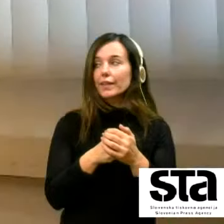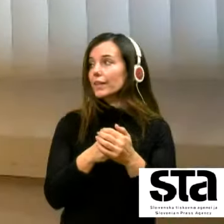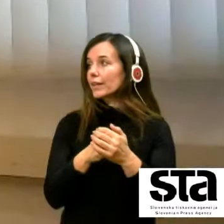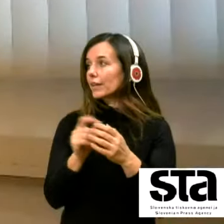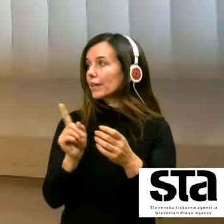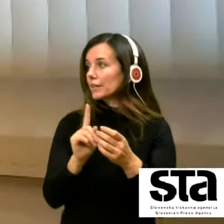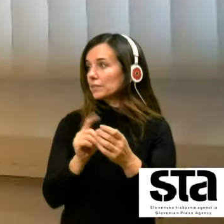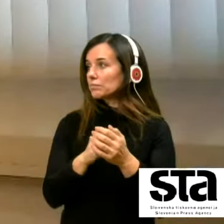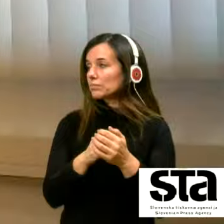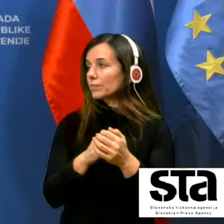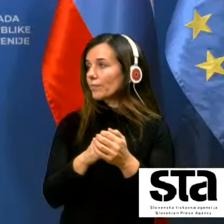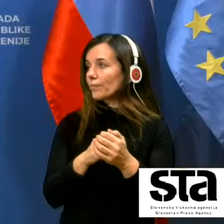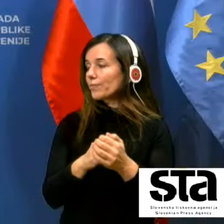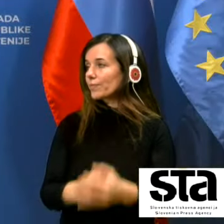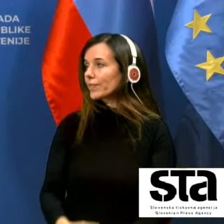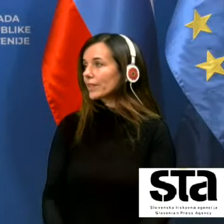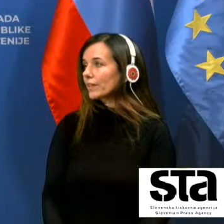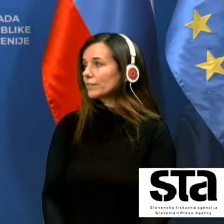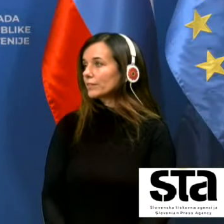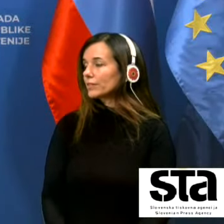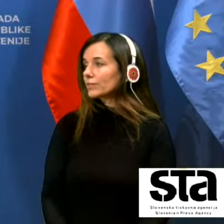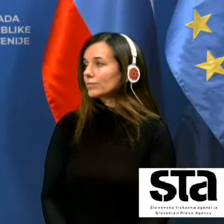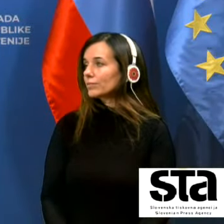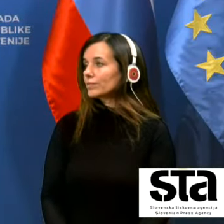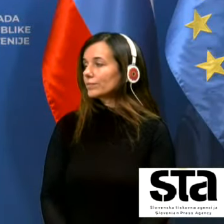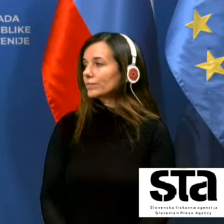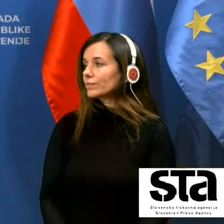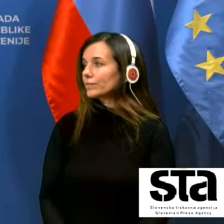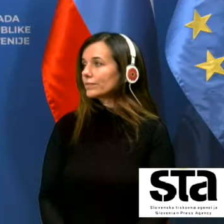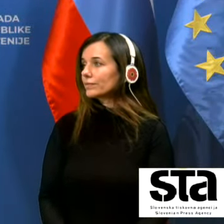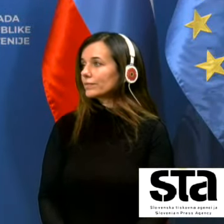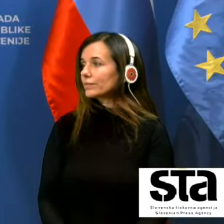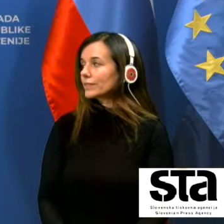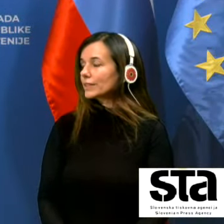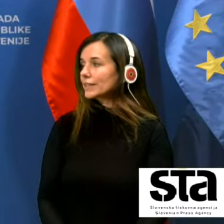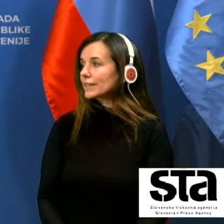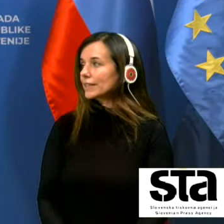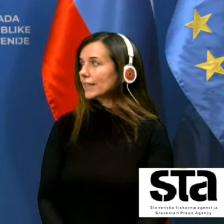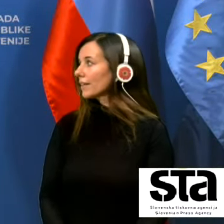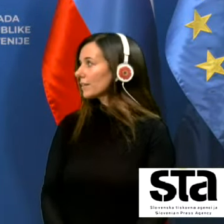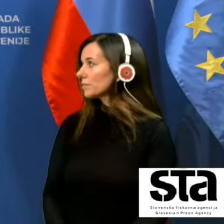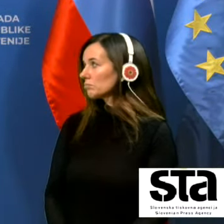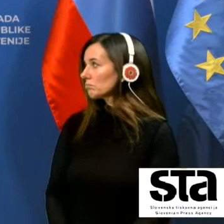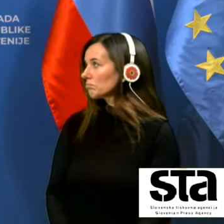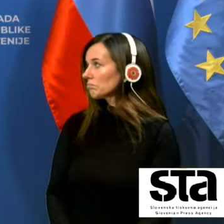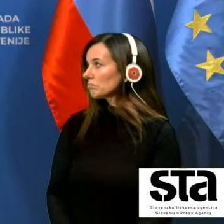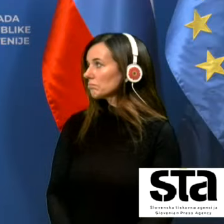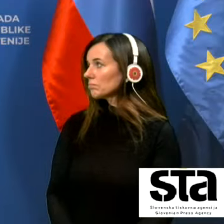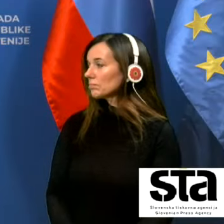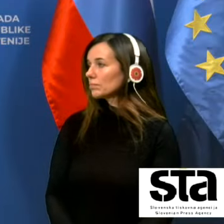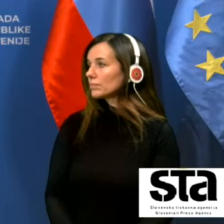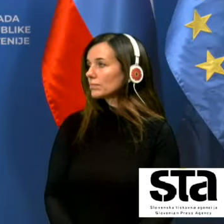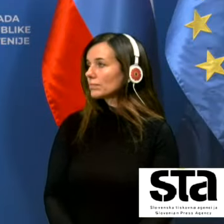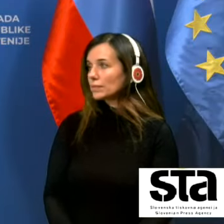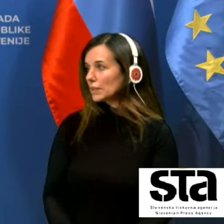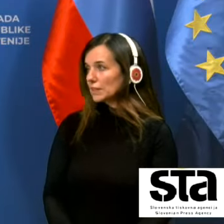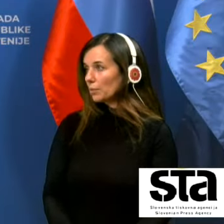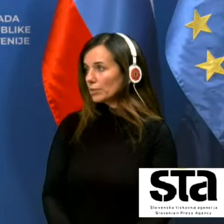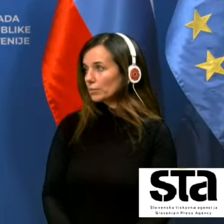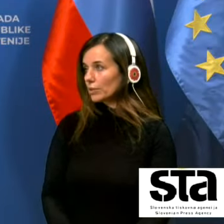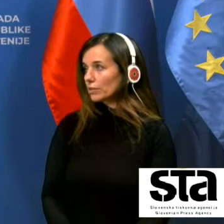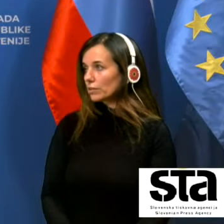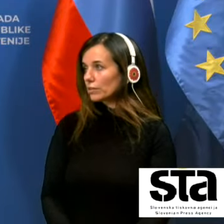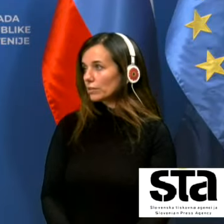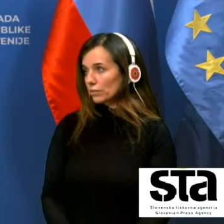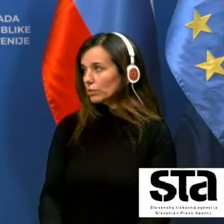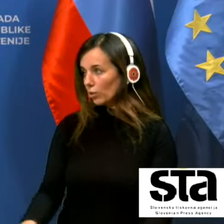lepa gospodu mitji bobnarju za to uvodno predstavitev zdaj bomo naredili zelo kratek premor da